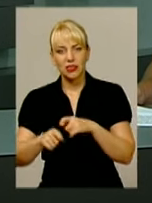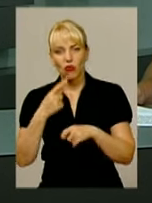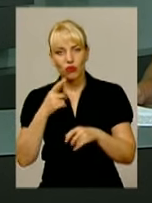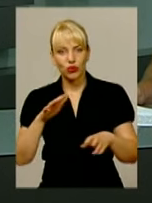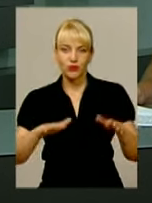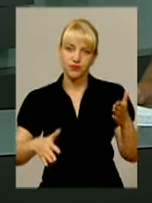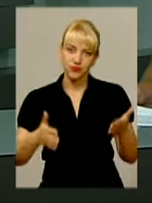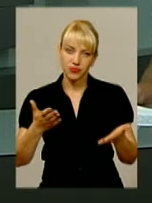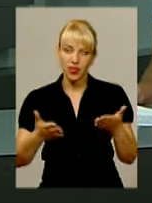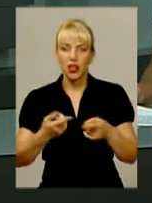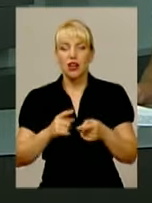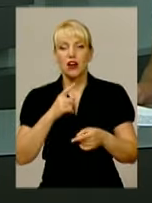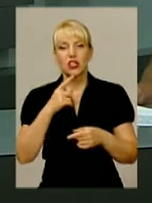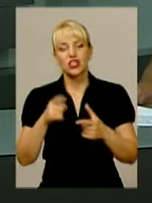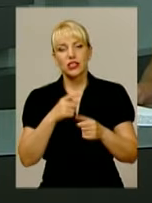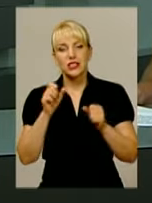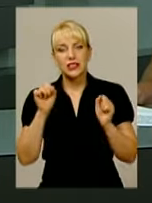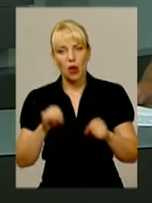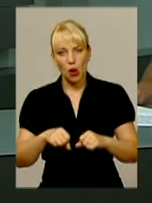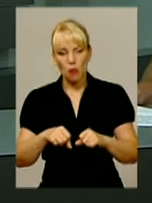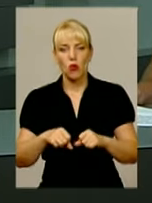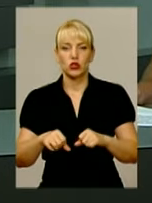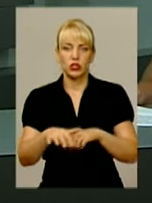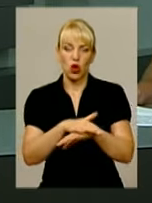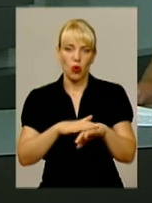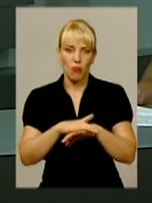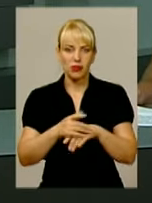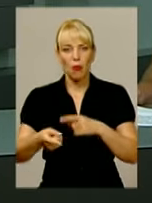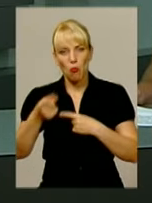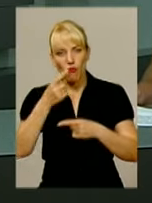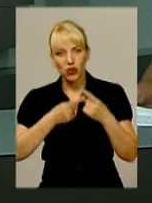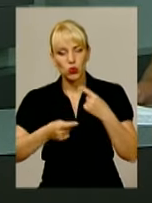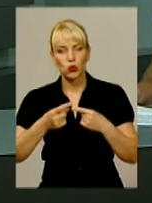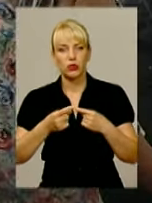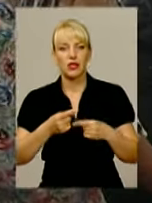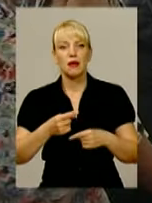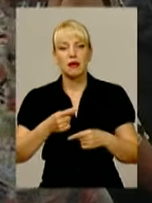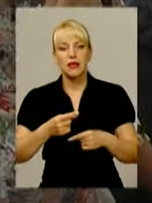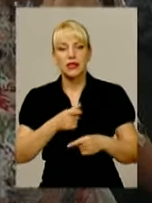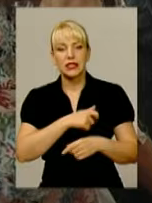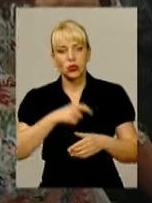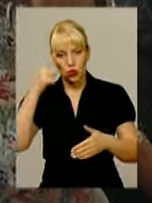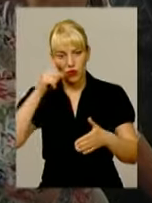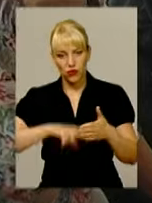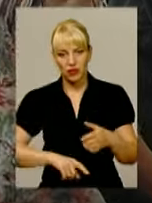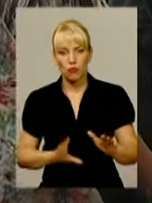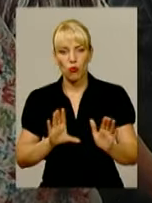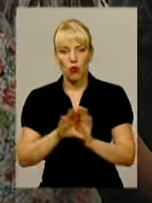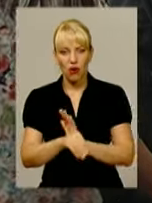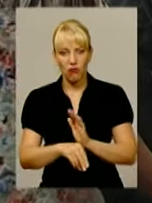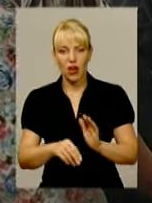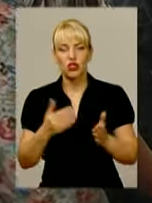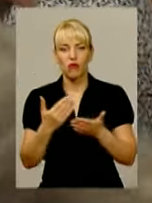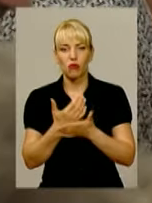чи зможе такий громадо в разі потреби повернути свій мандат довіри? Анна Михайловська. Далі. Запровадження у новому